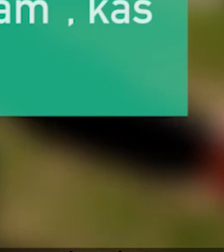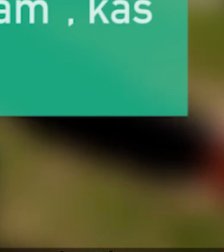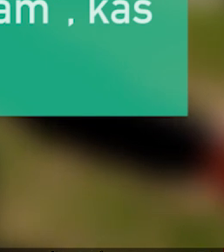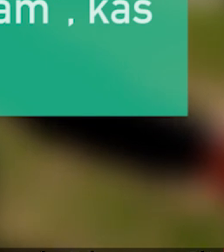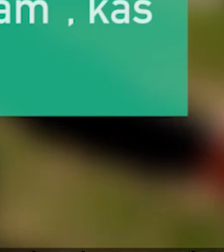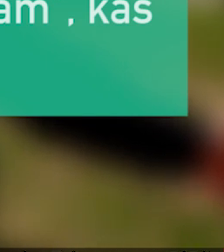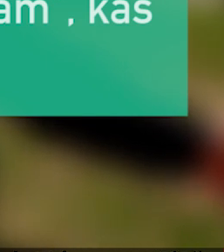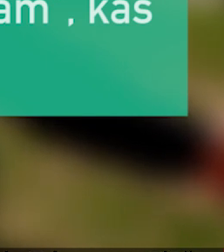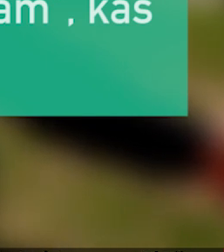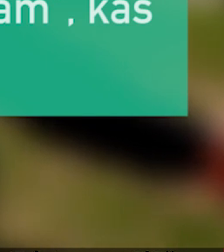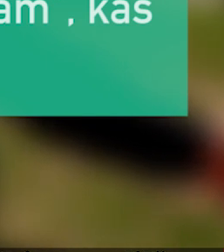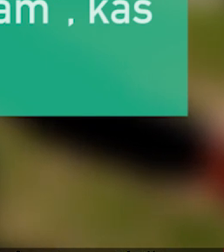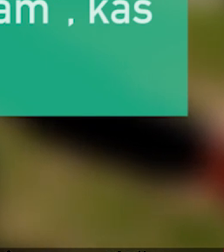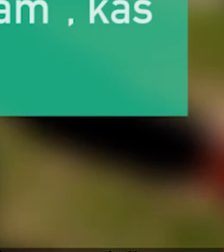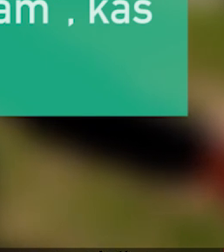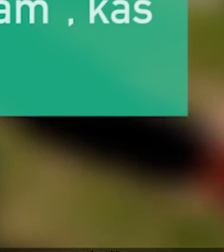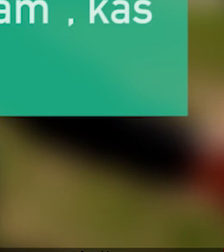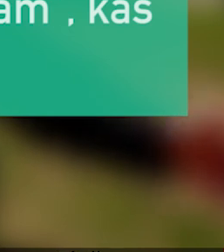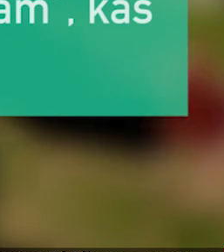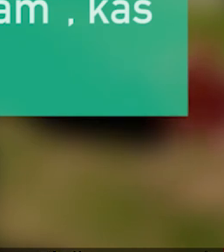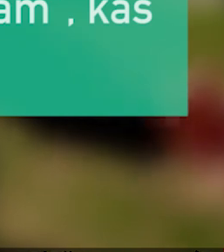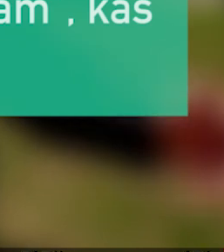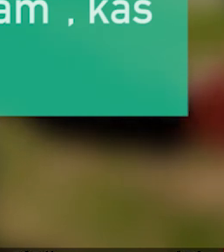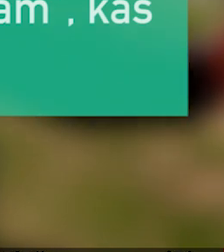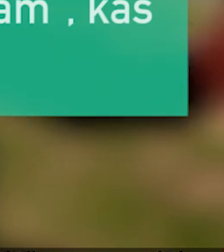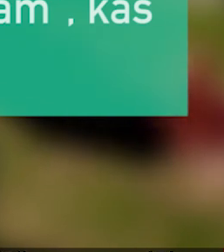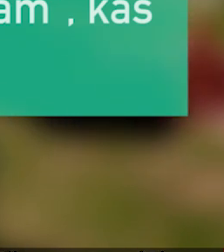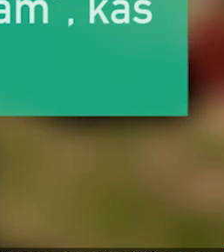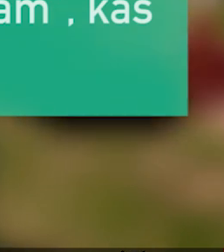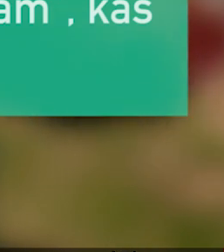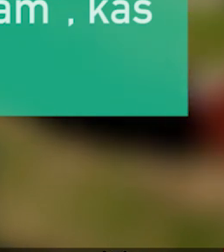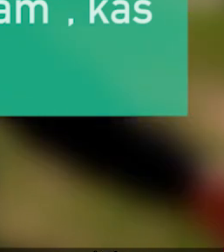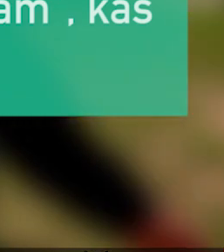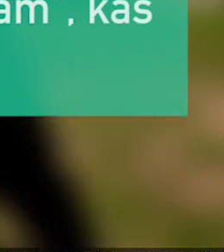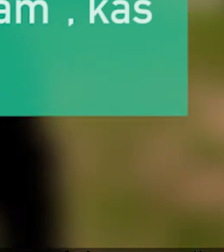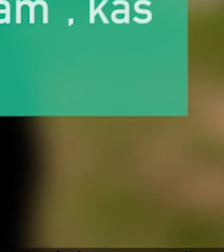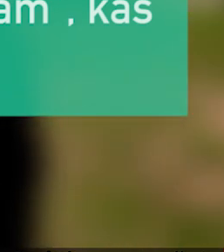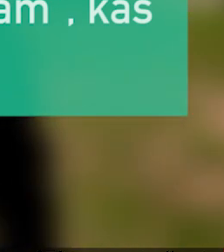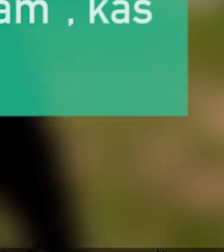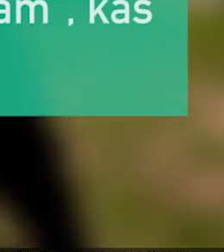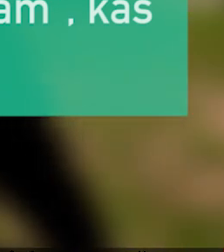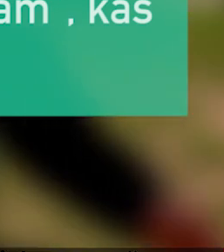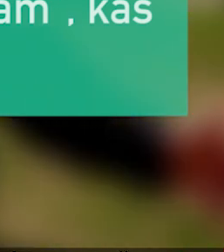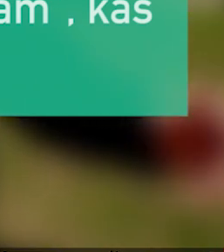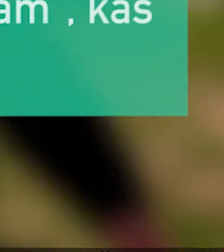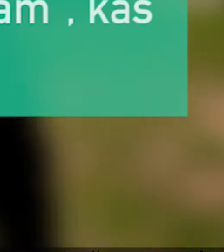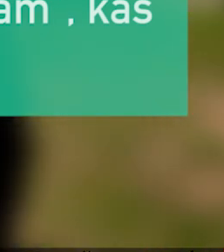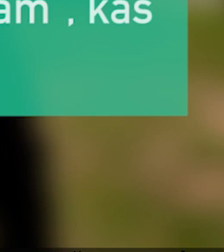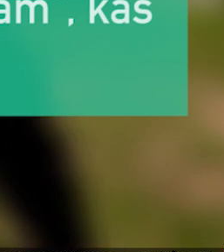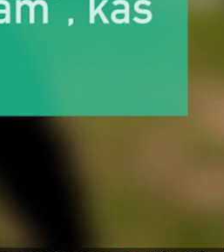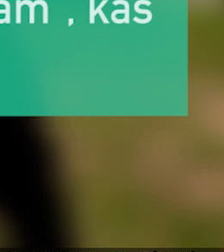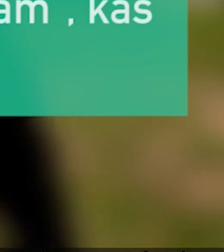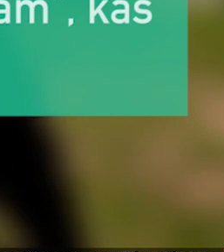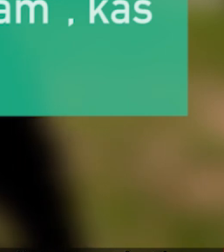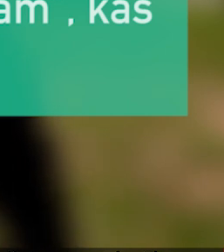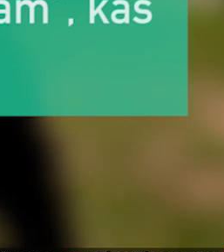šādi. 2019. gada janvārī Daugavpils dūmi no atlaišanas šķīra vien pāris dienas. Atsaucoties uz